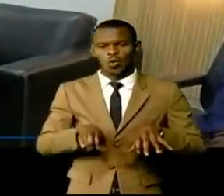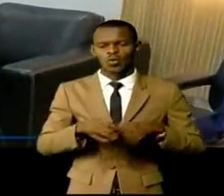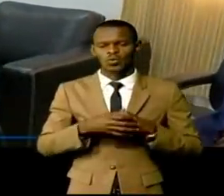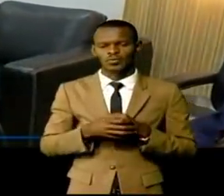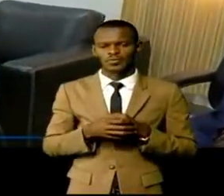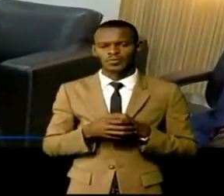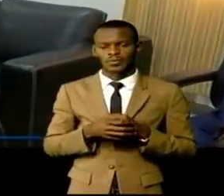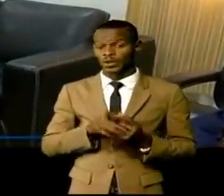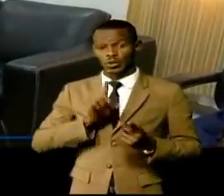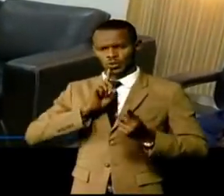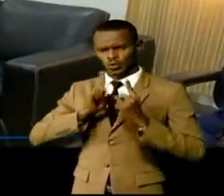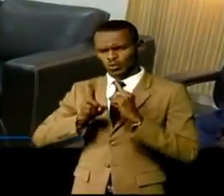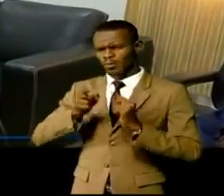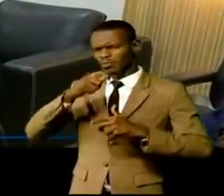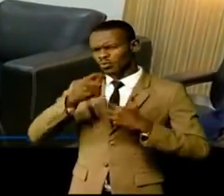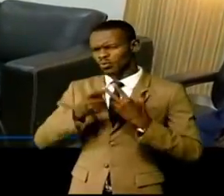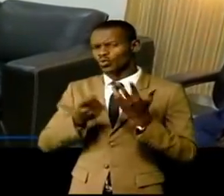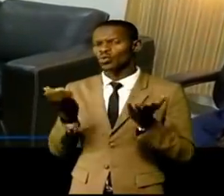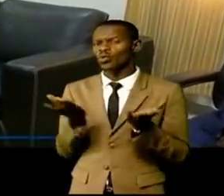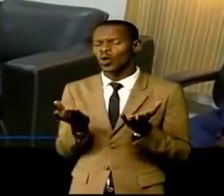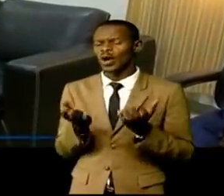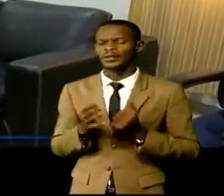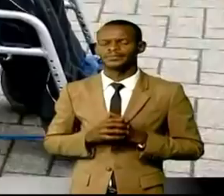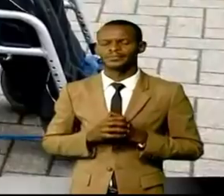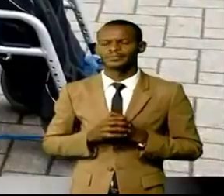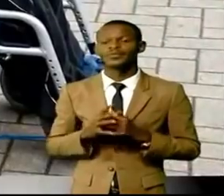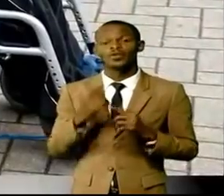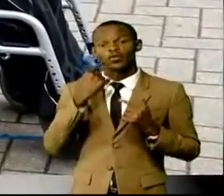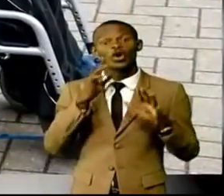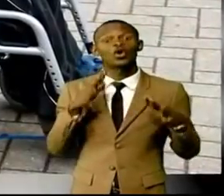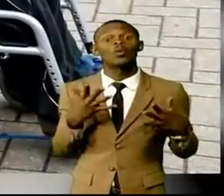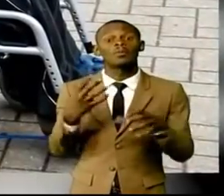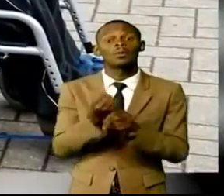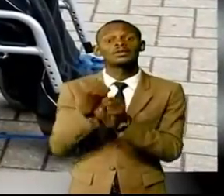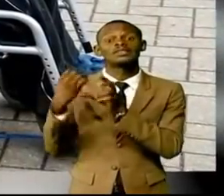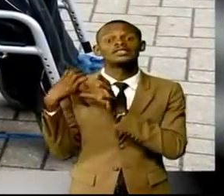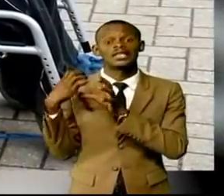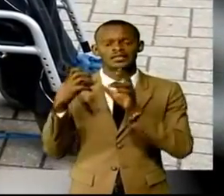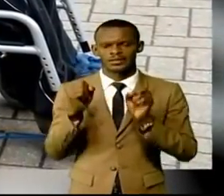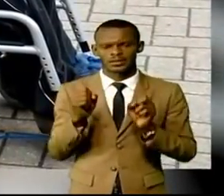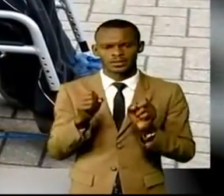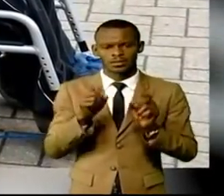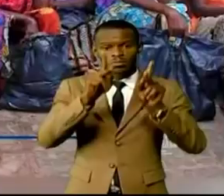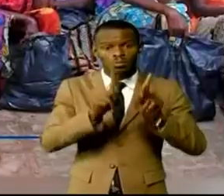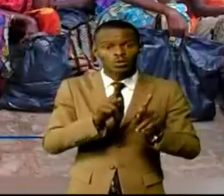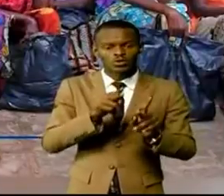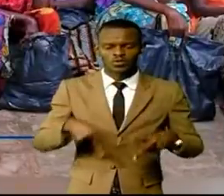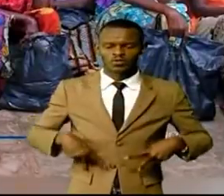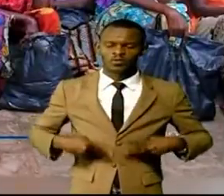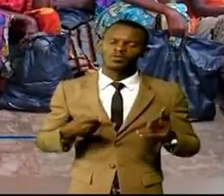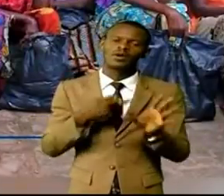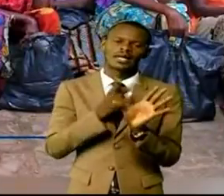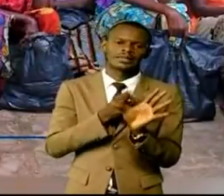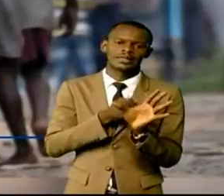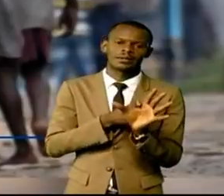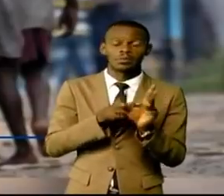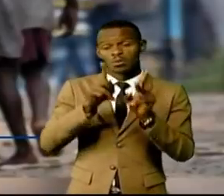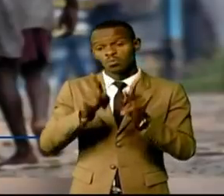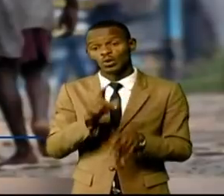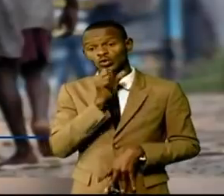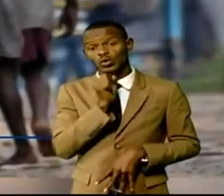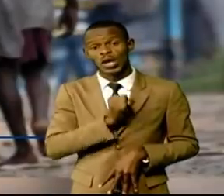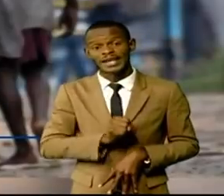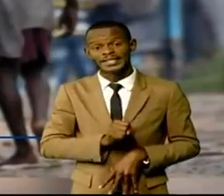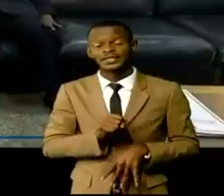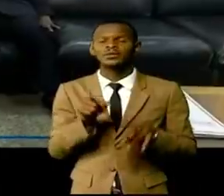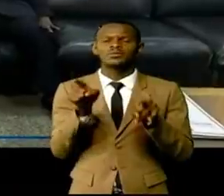s'agit notamment de la sempiternelle question de la prise en charge holistique des personnes vivant avec handicap, des personnes âgées ainsi que des